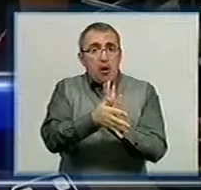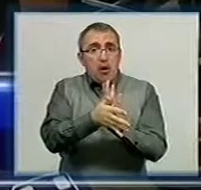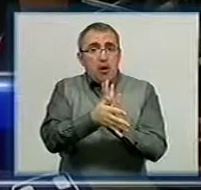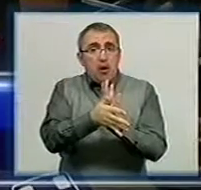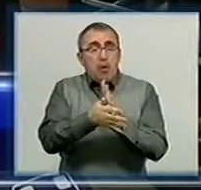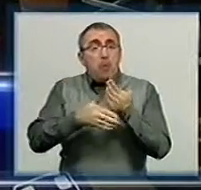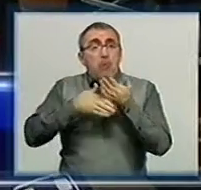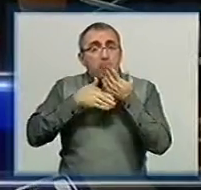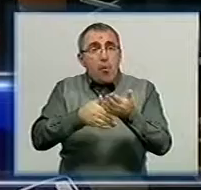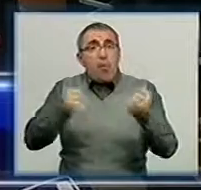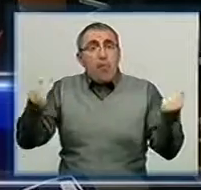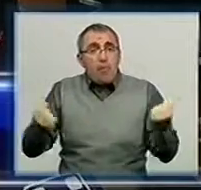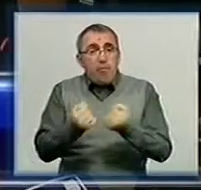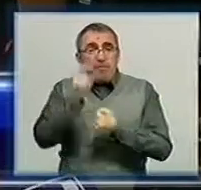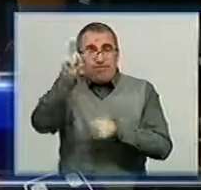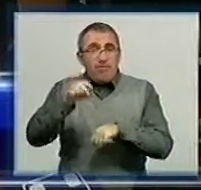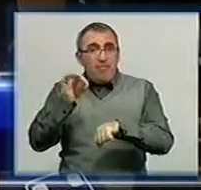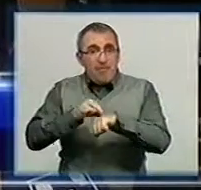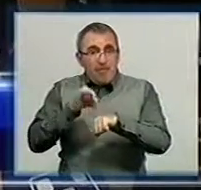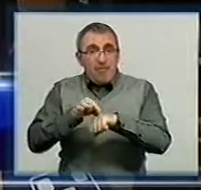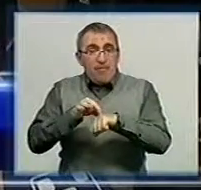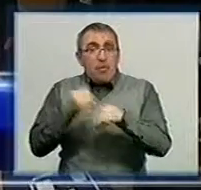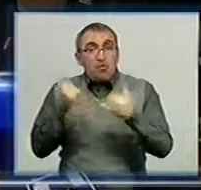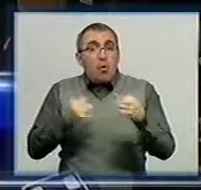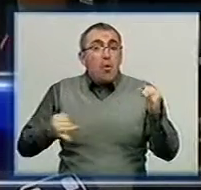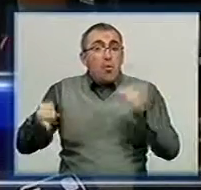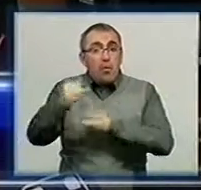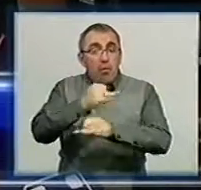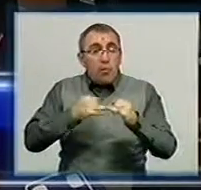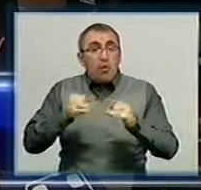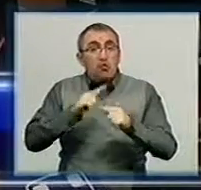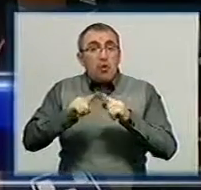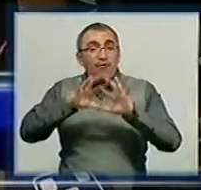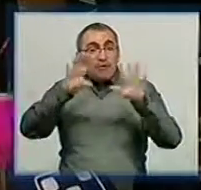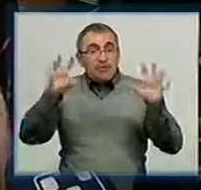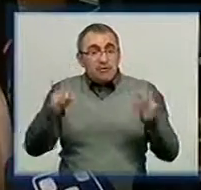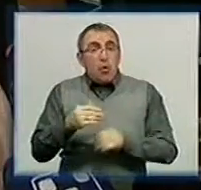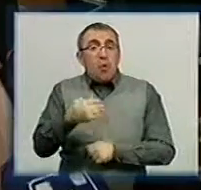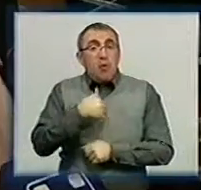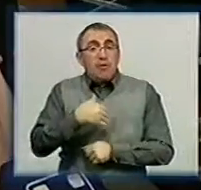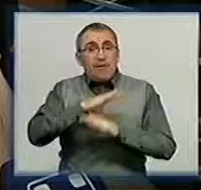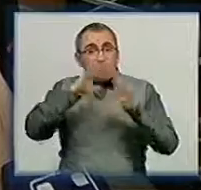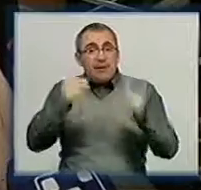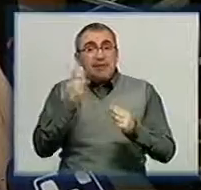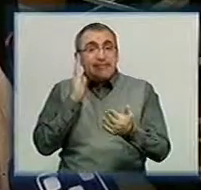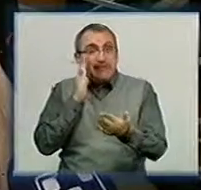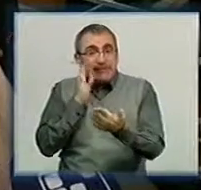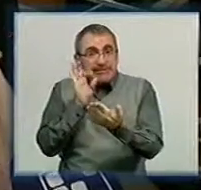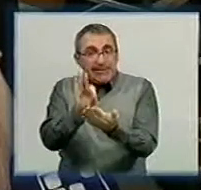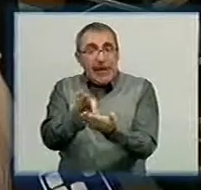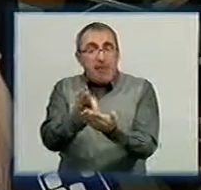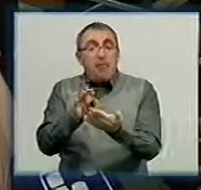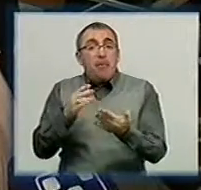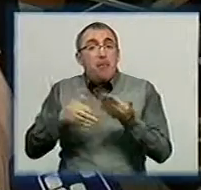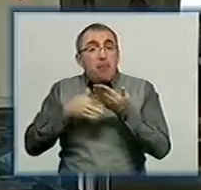допомогу і підтримку ВІЧ-позитивним людям. Але сьогодні ми говоримо про те, що, скоріше всього, ми хотіли б ціленаправленно їх направити